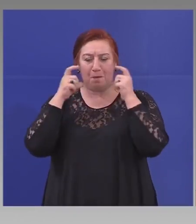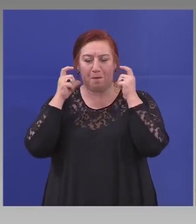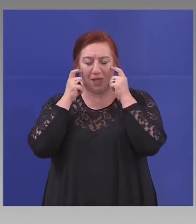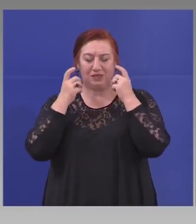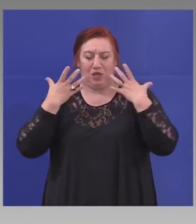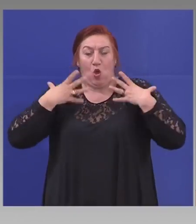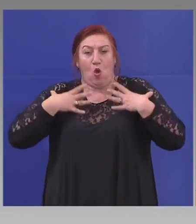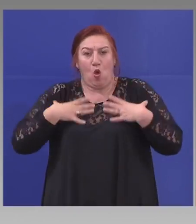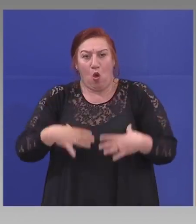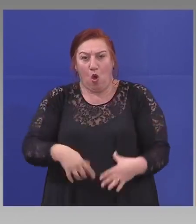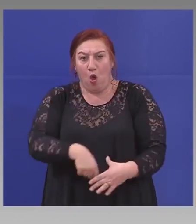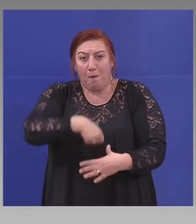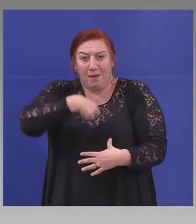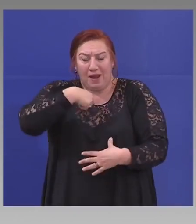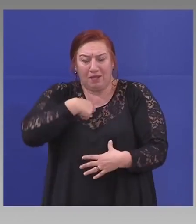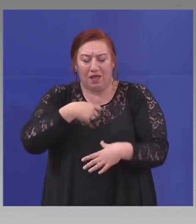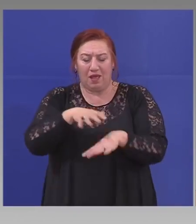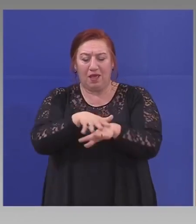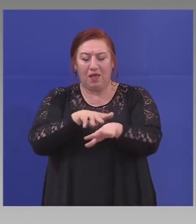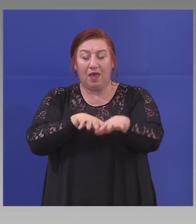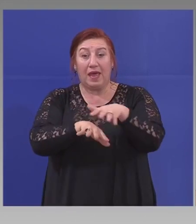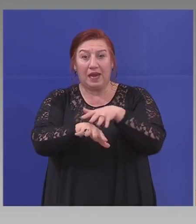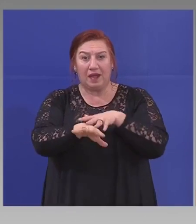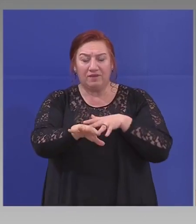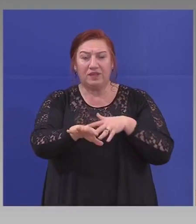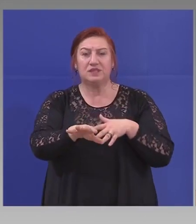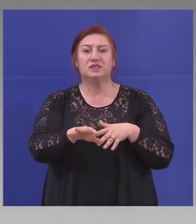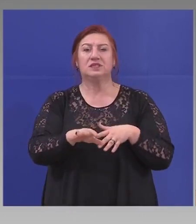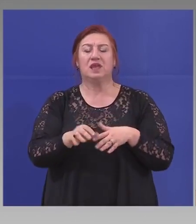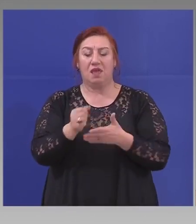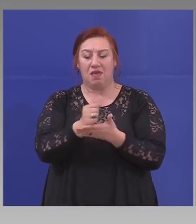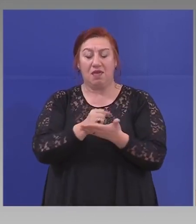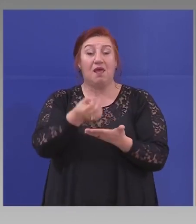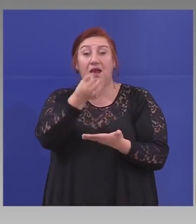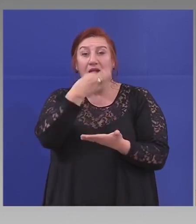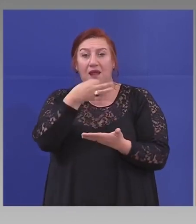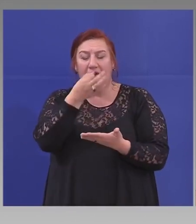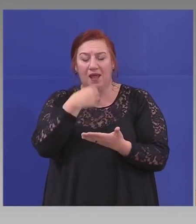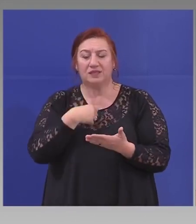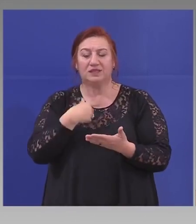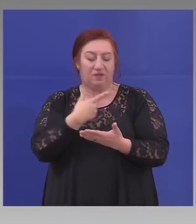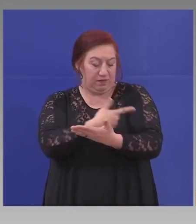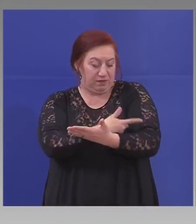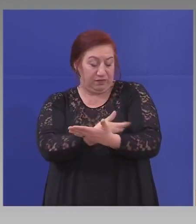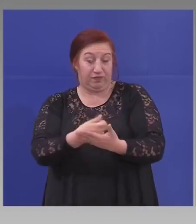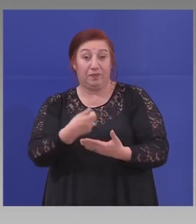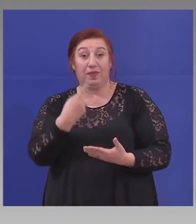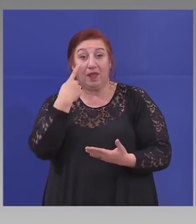облекла, ръкавици, лекарства, тестове,